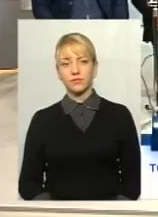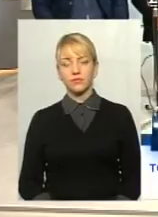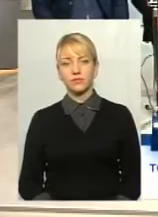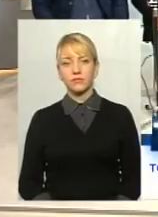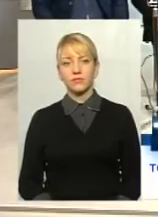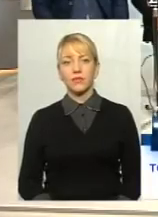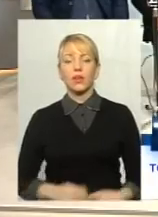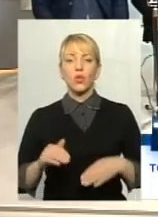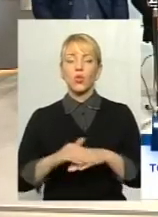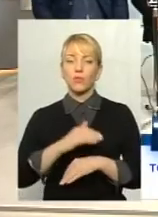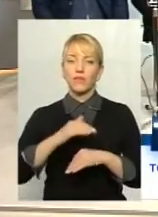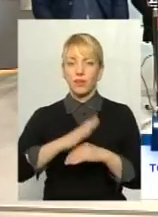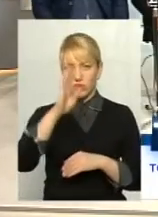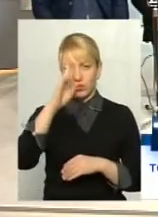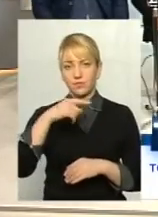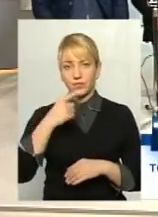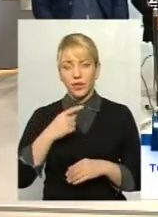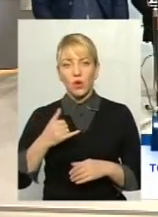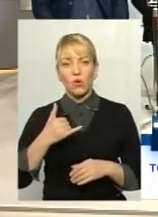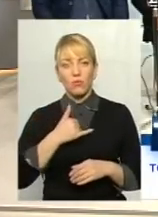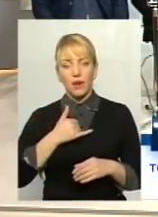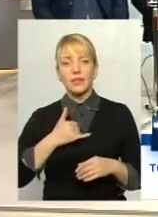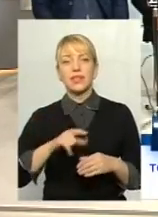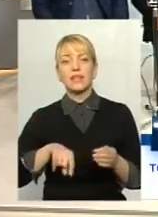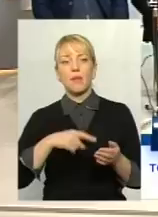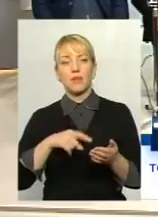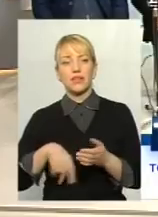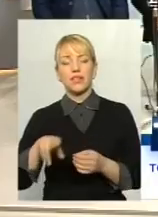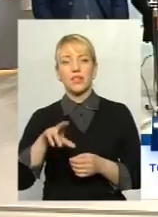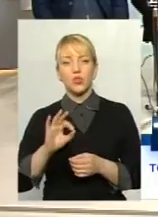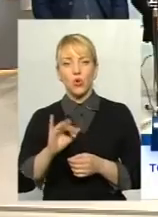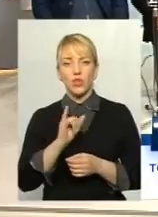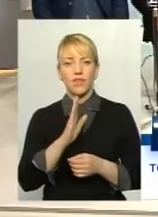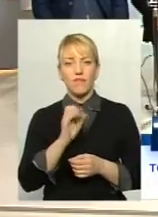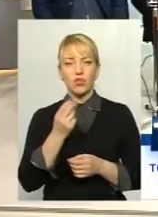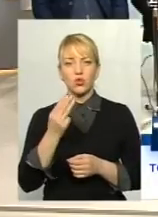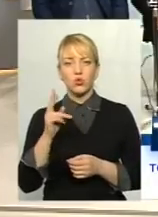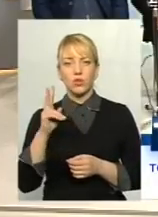Добрий вечір. Добрий вечір. В мене запитання до пана Івашчука.